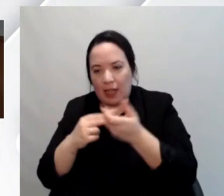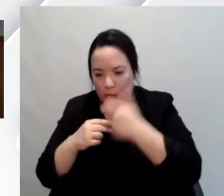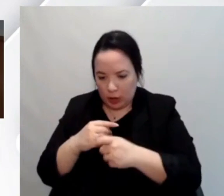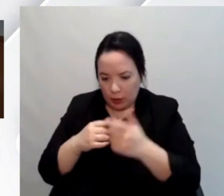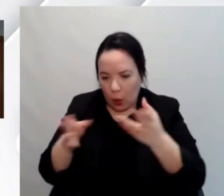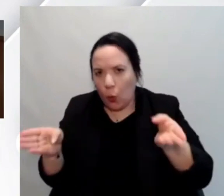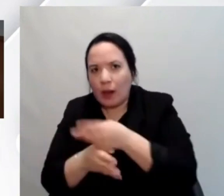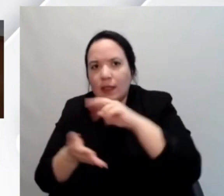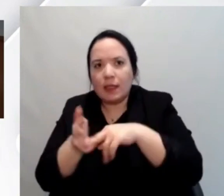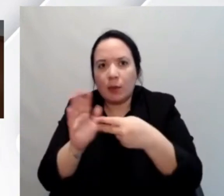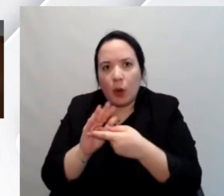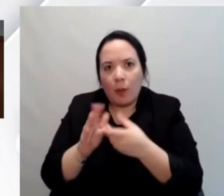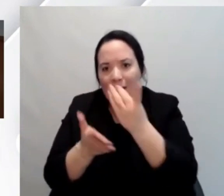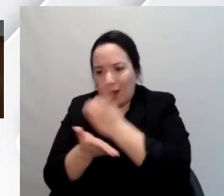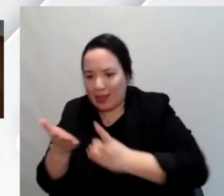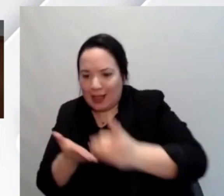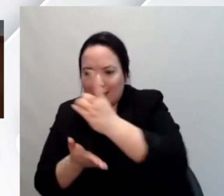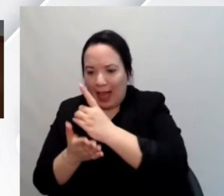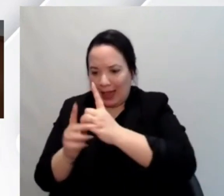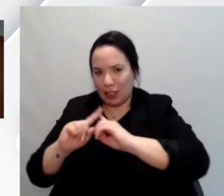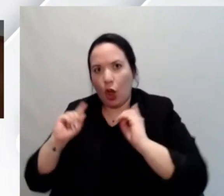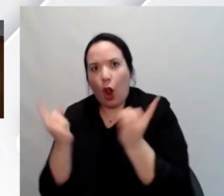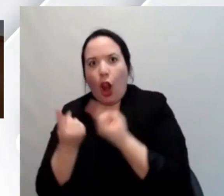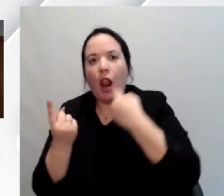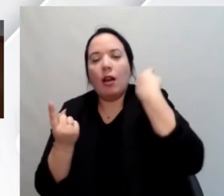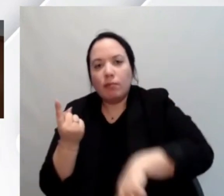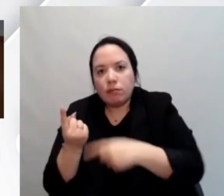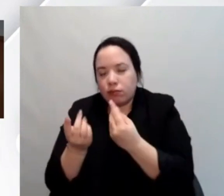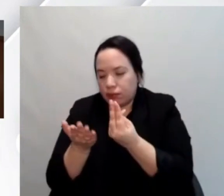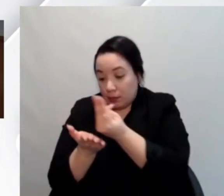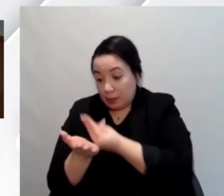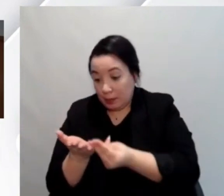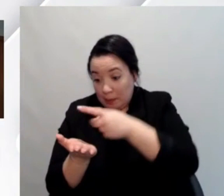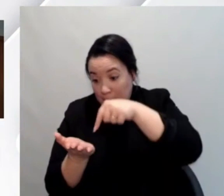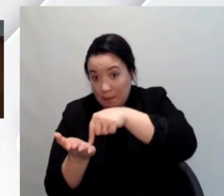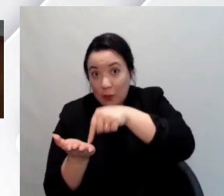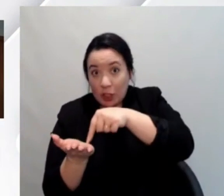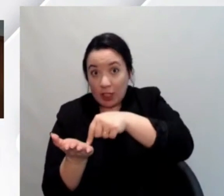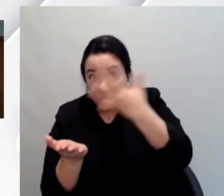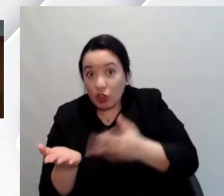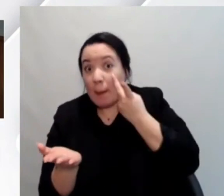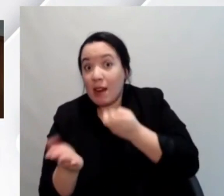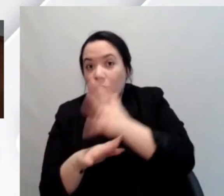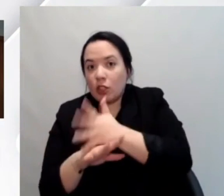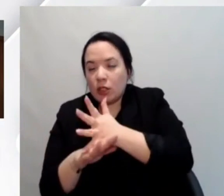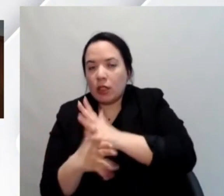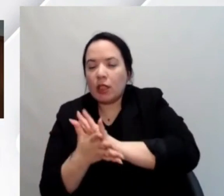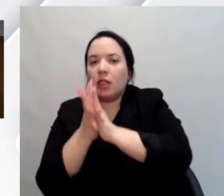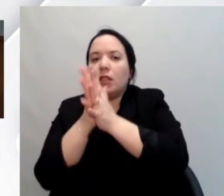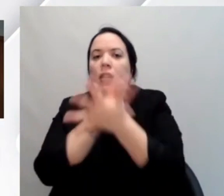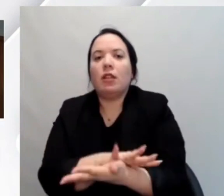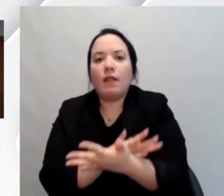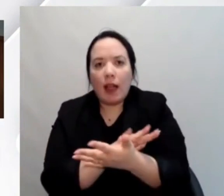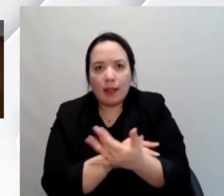presente in design for all quelle cose che sono accessibili rendono la vita più semplice non soltanto alle persone